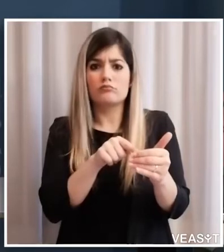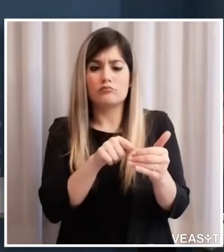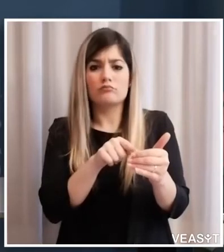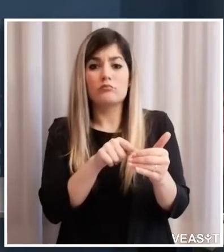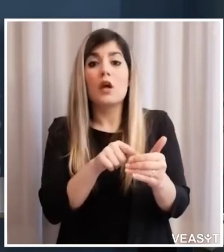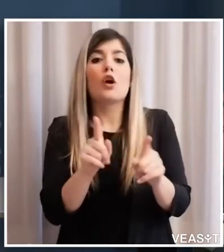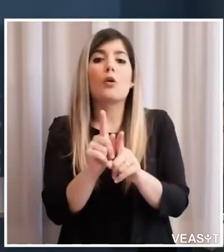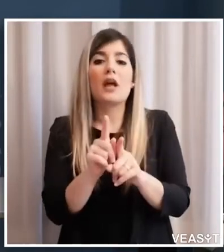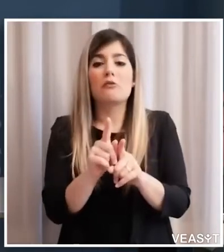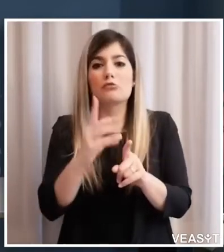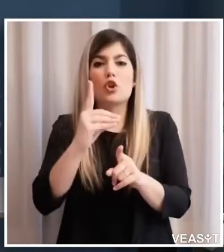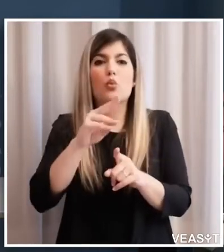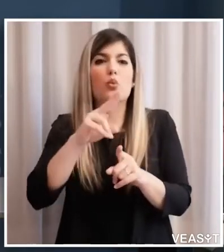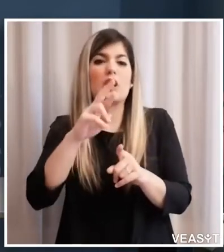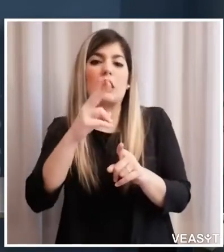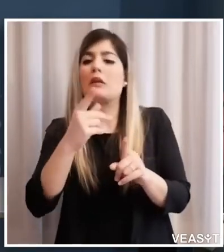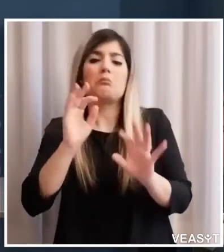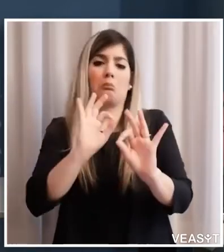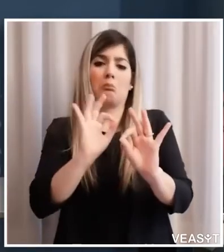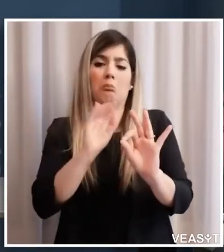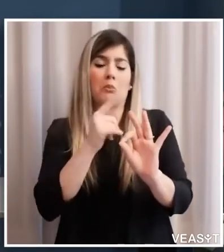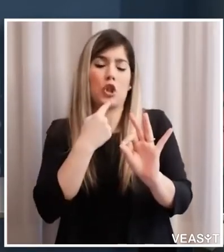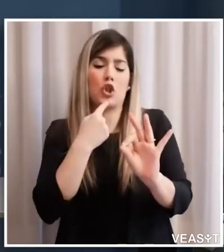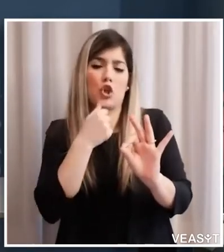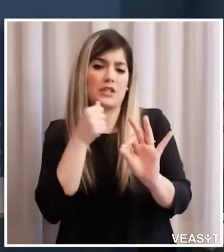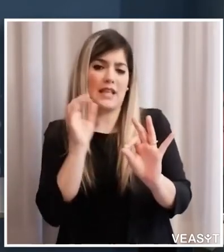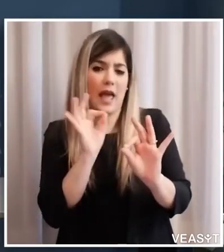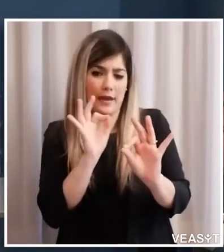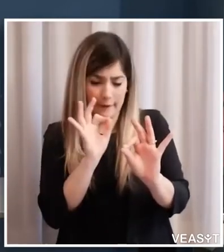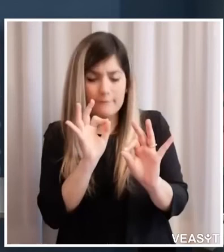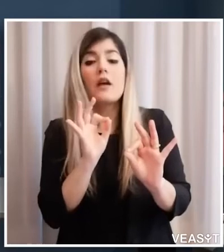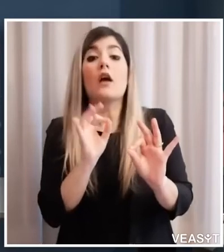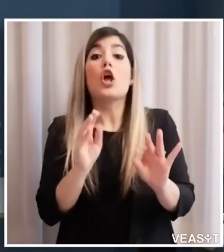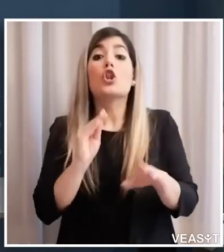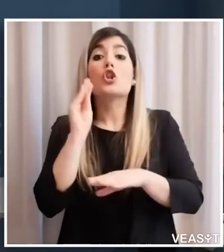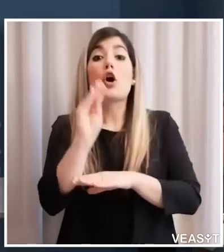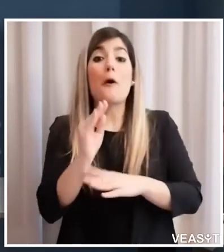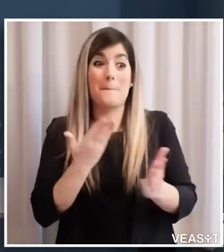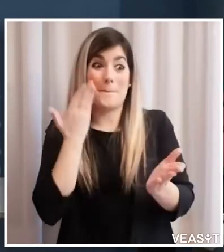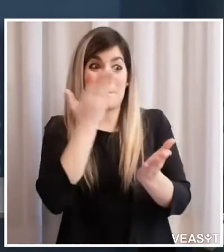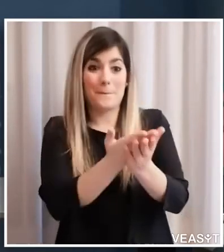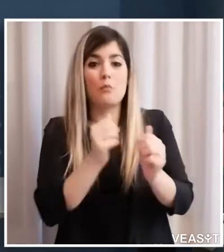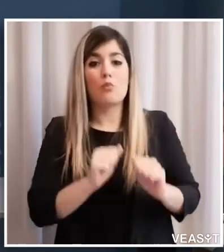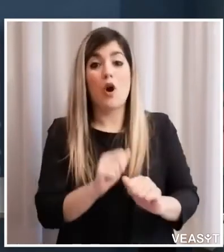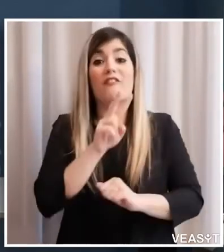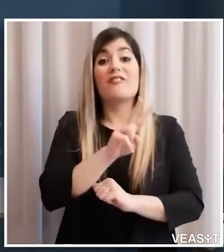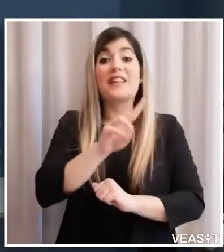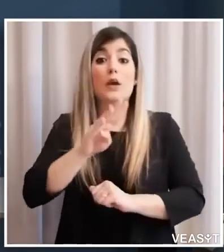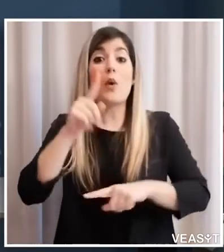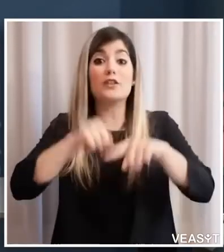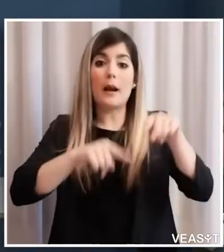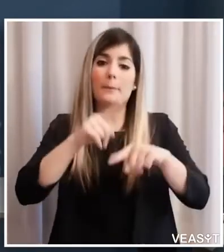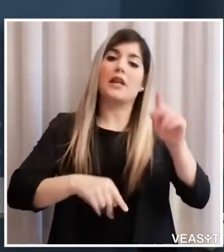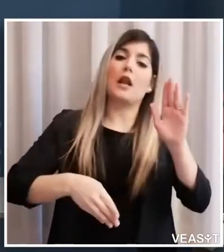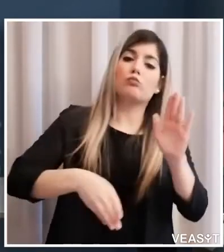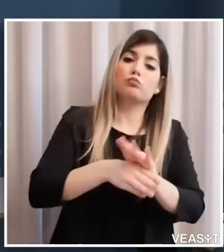e le domande possono essere presentate a partire da questa settimana il 24 di aprile. Quali sono